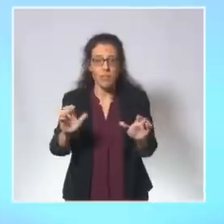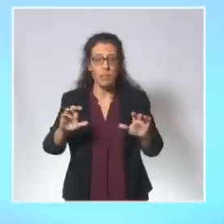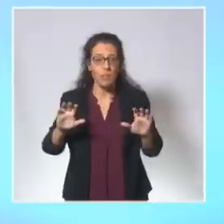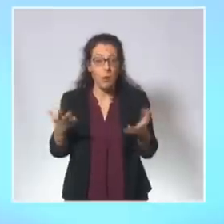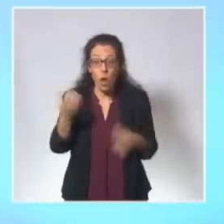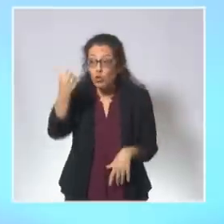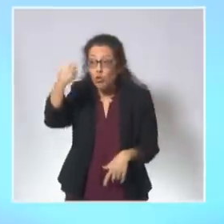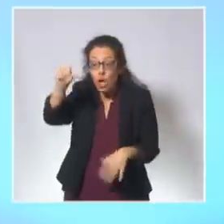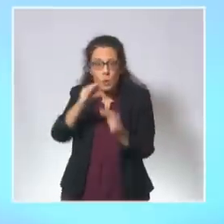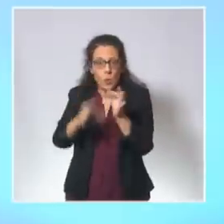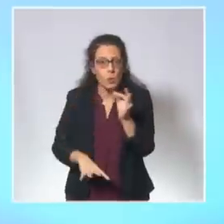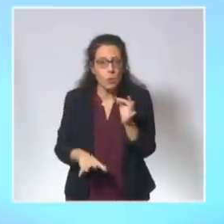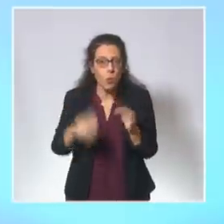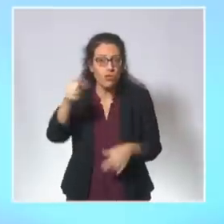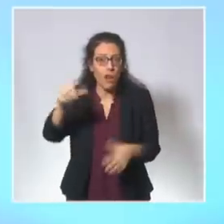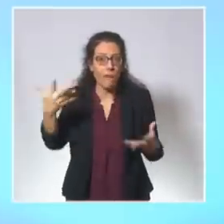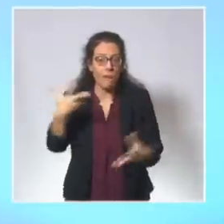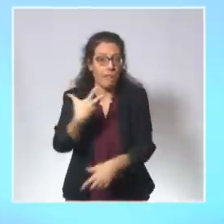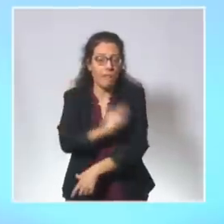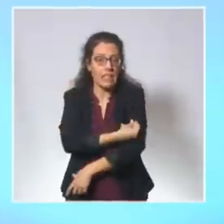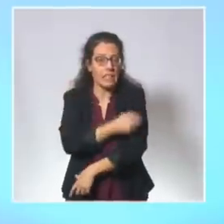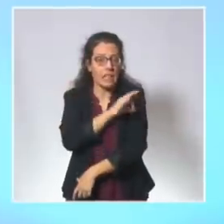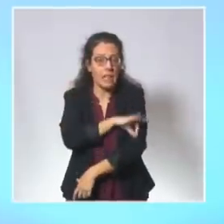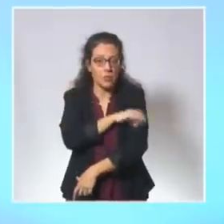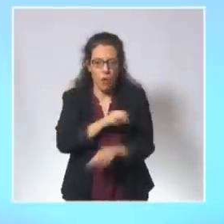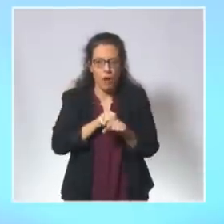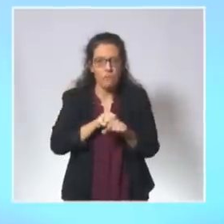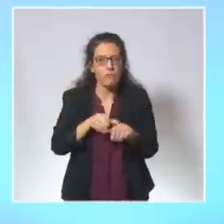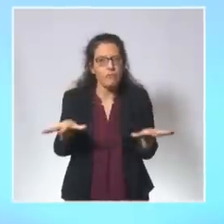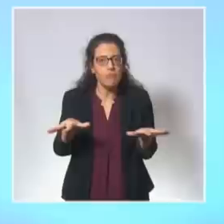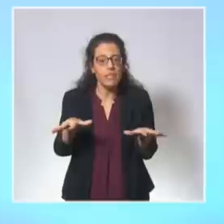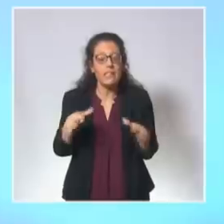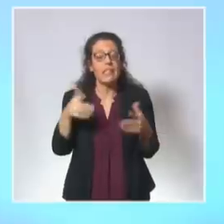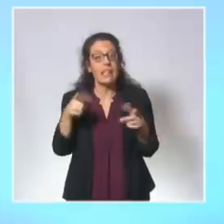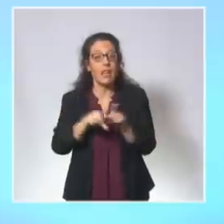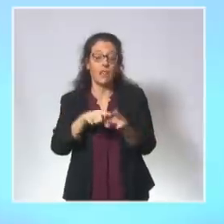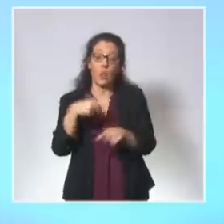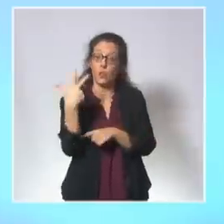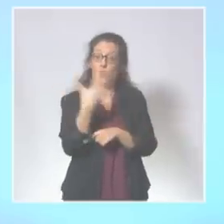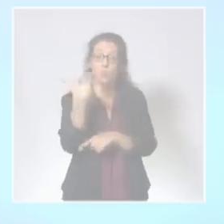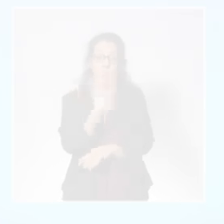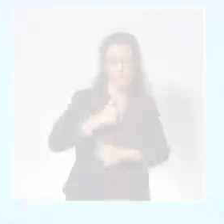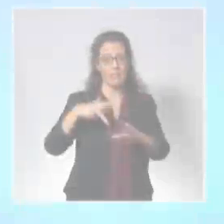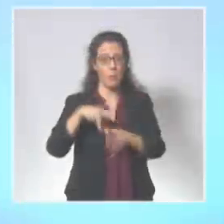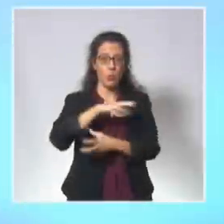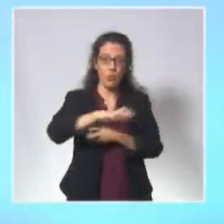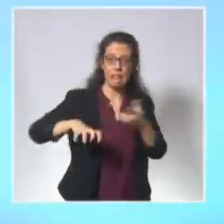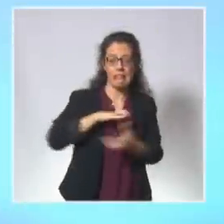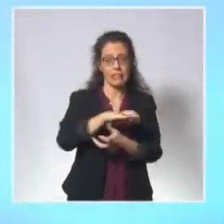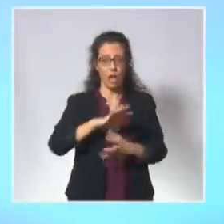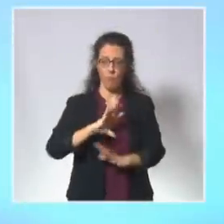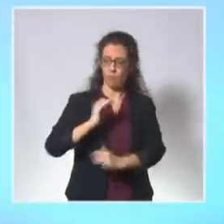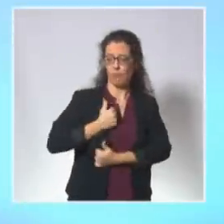notre seule arme, en réalité, c'est la vaccination et la vaccination avec trois doses désormais. Nous avons